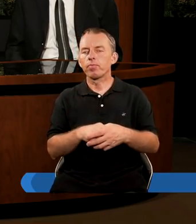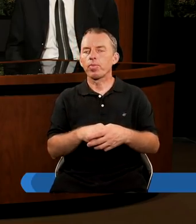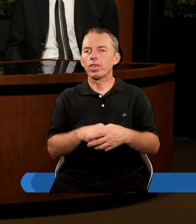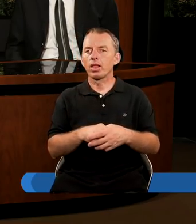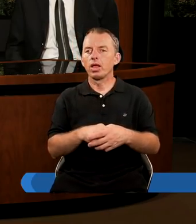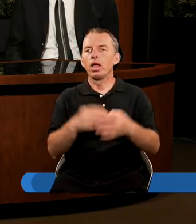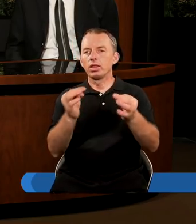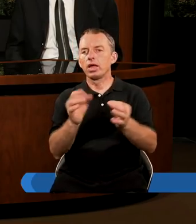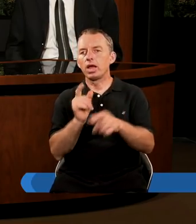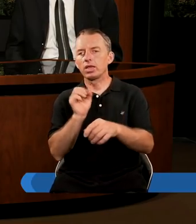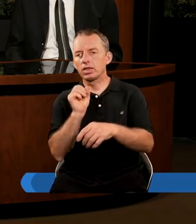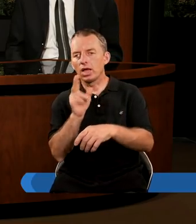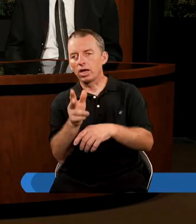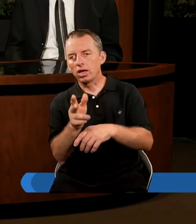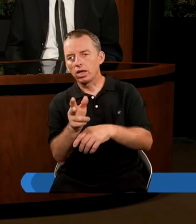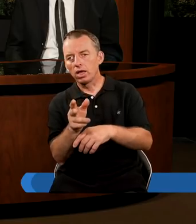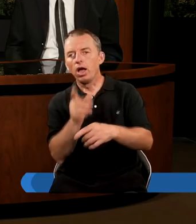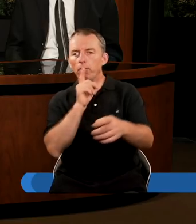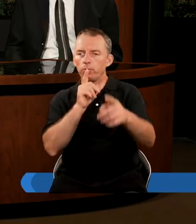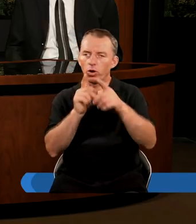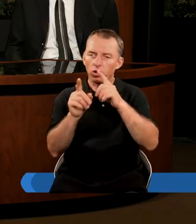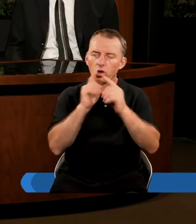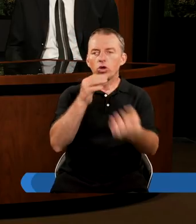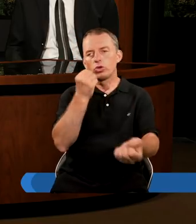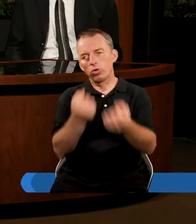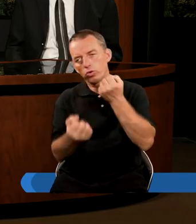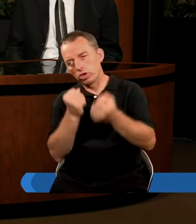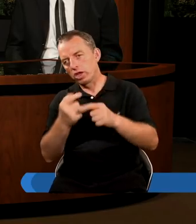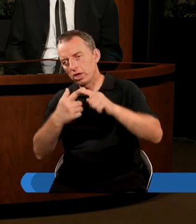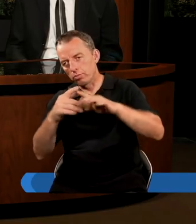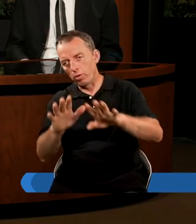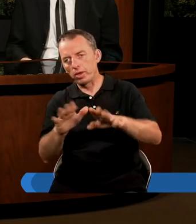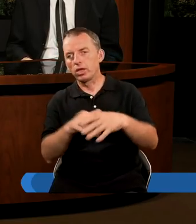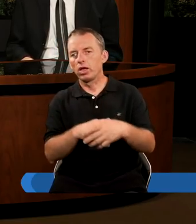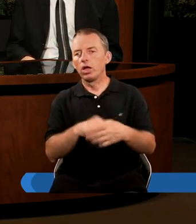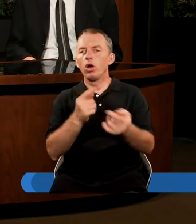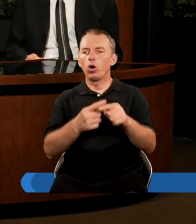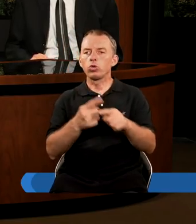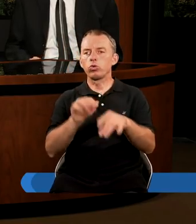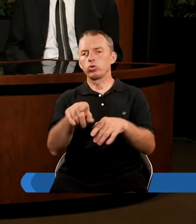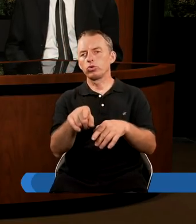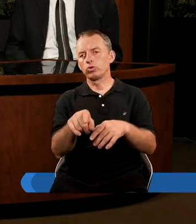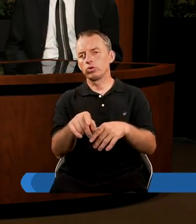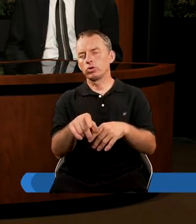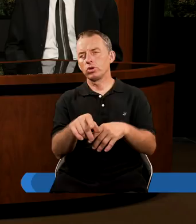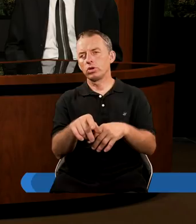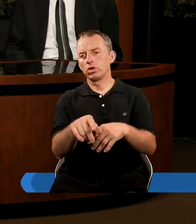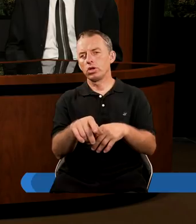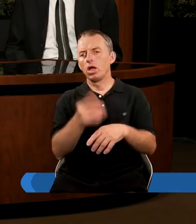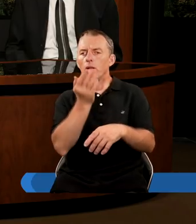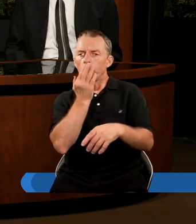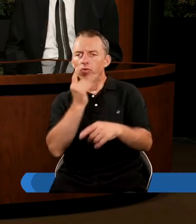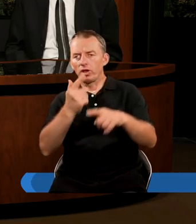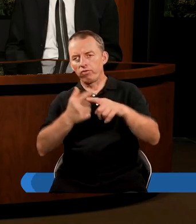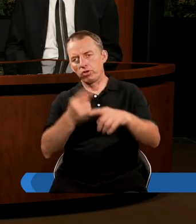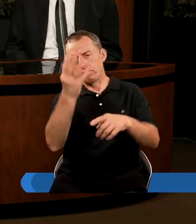Ale teraz tak, porozmawiajmy teraz o takich trudniejszych momentach. Otóż powiedzieliśmy już, że